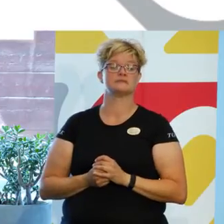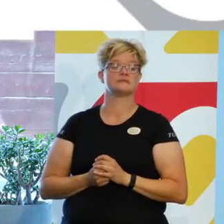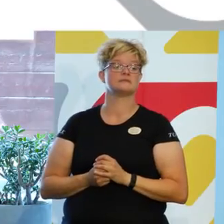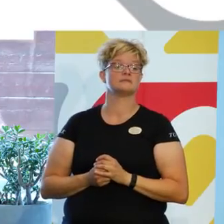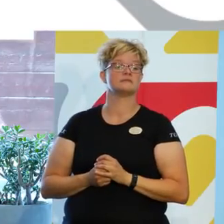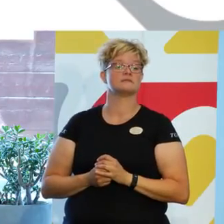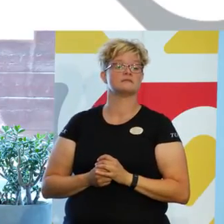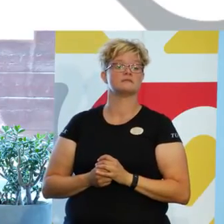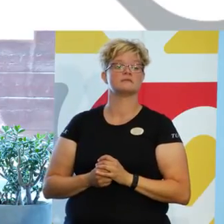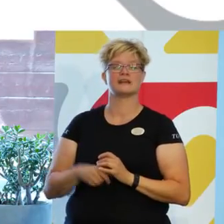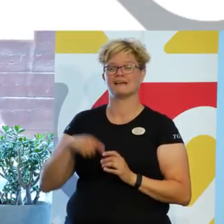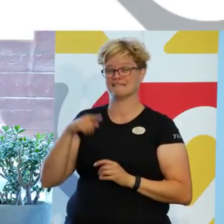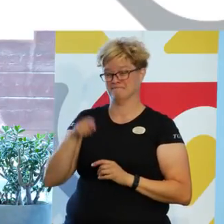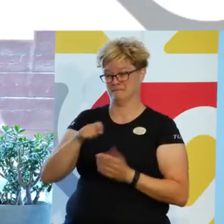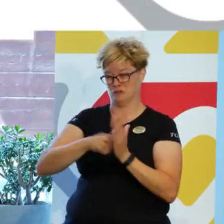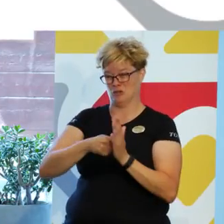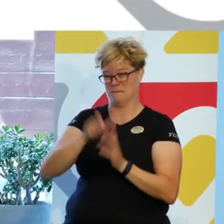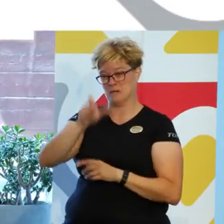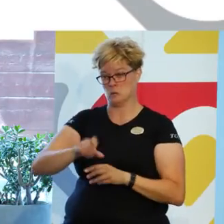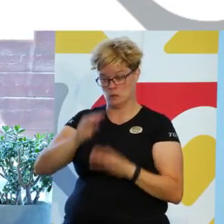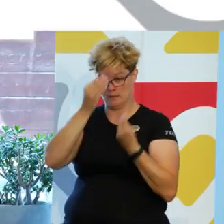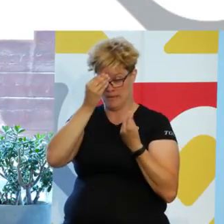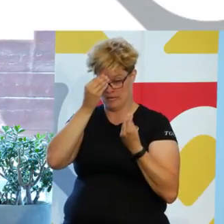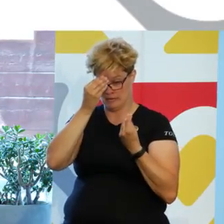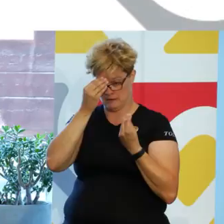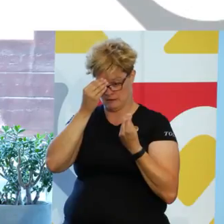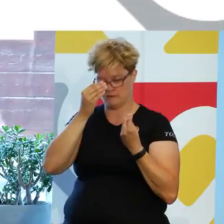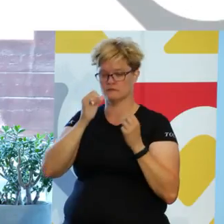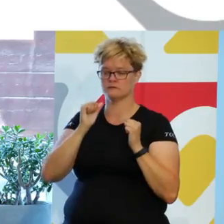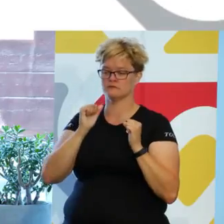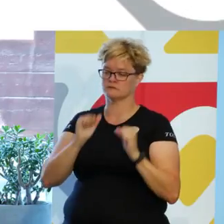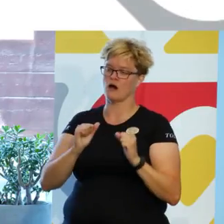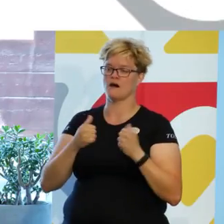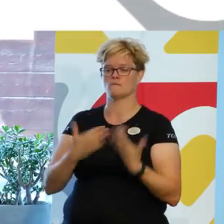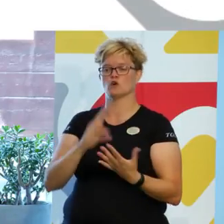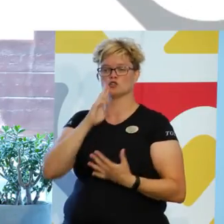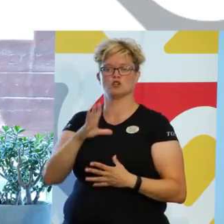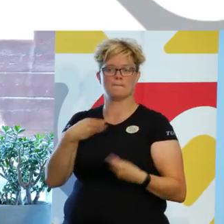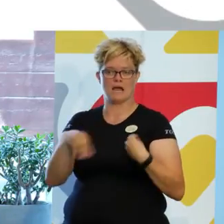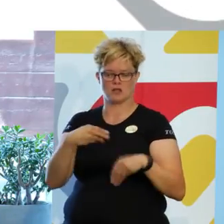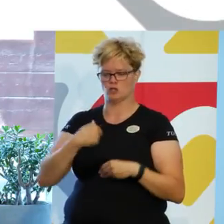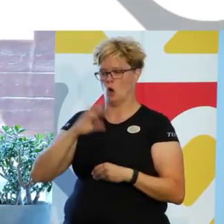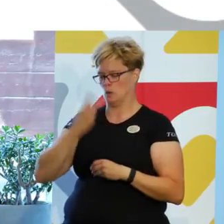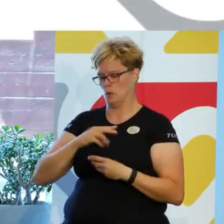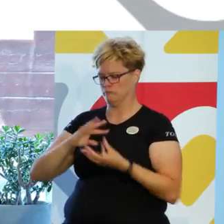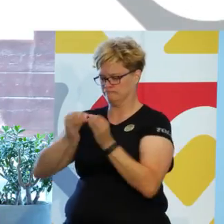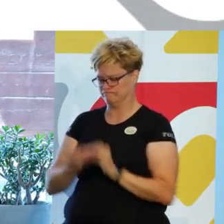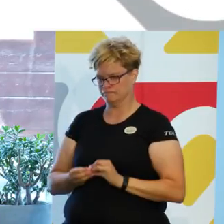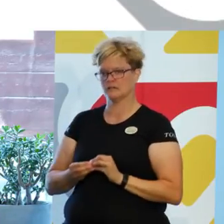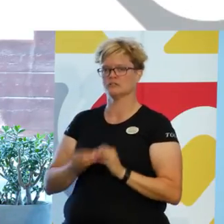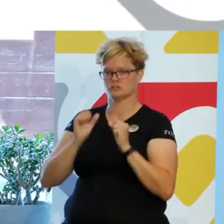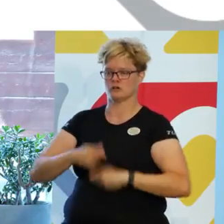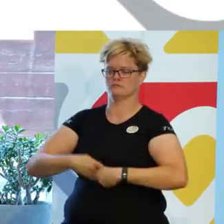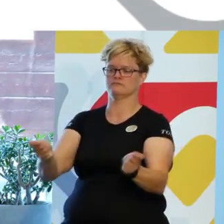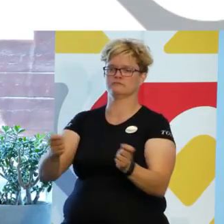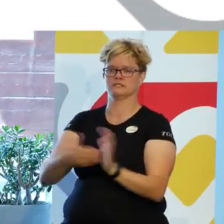den nyckelpersonsutbildningen kommer också att få stöd av ett nytt material som jag håller på att ta fram nu släpper till hösten.